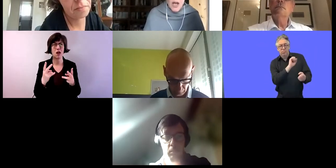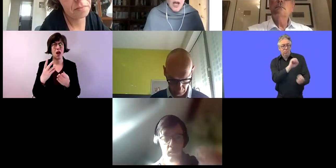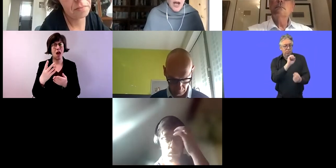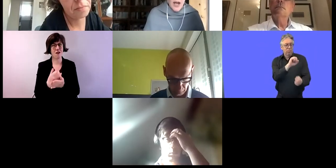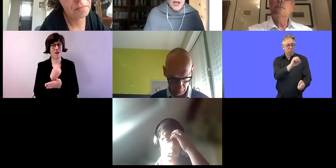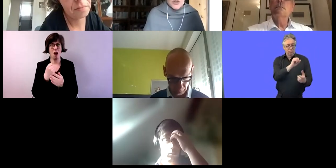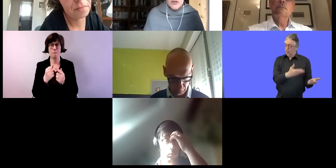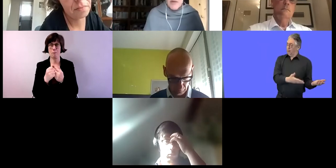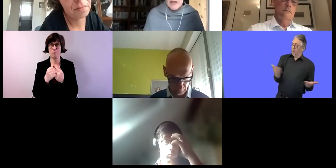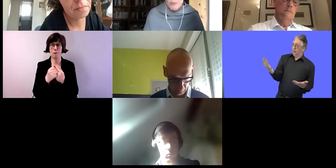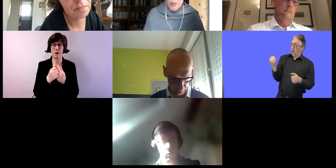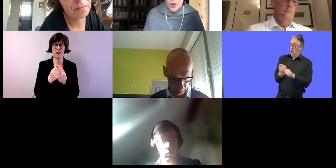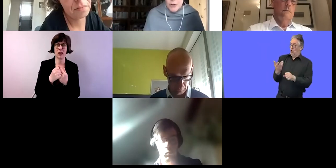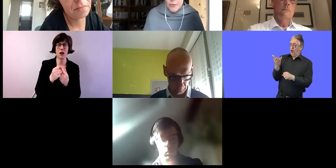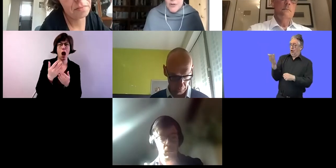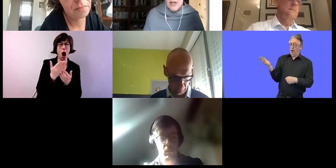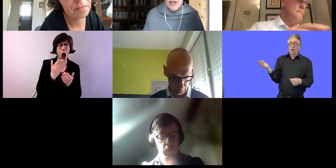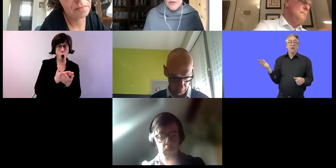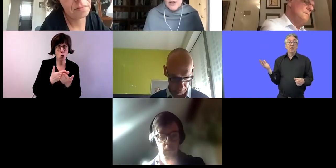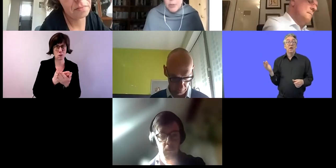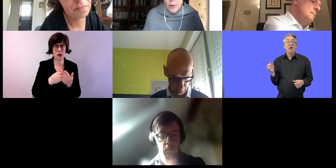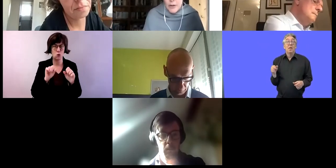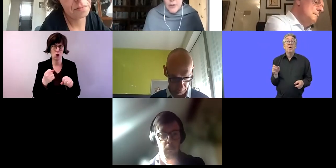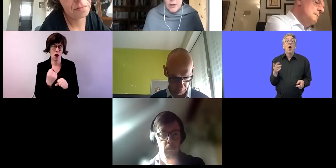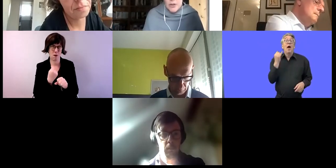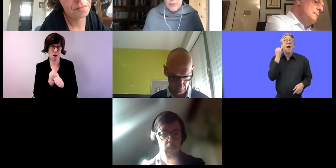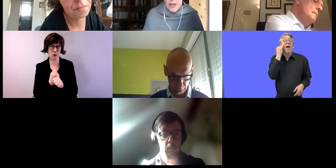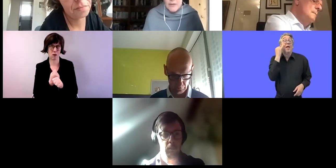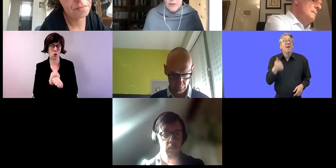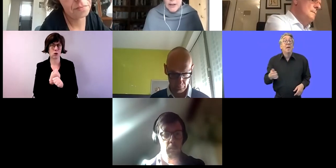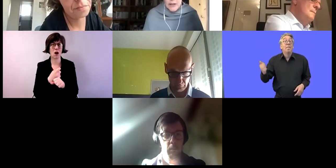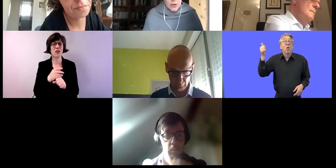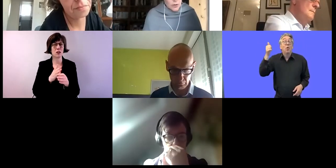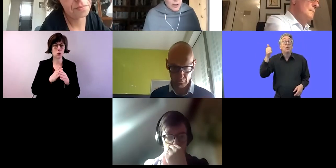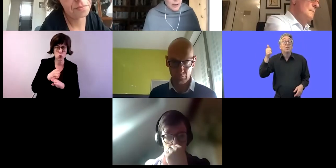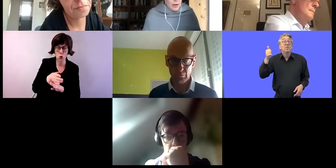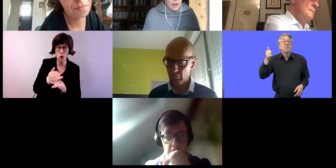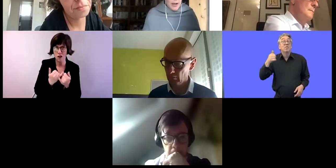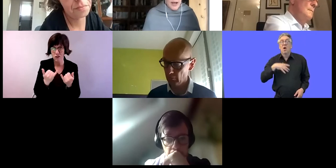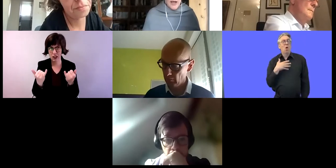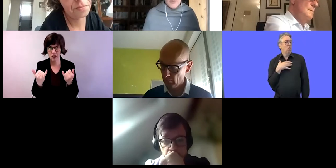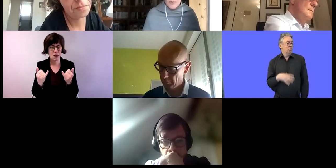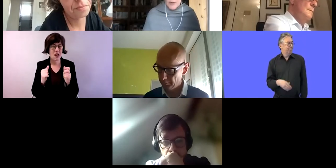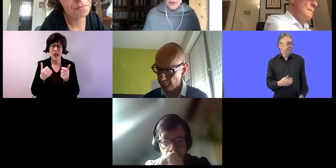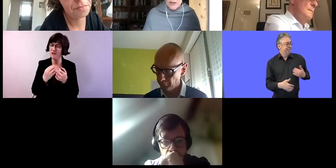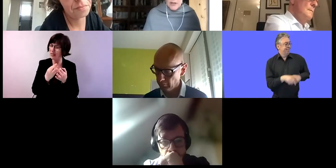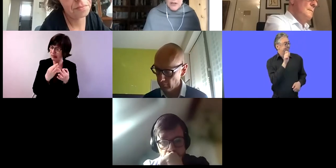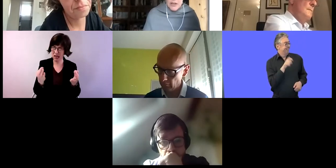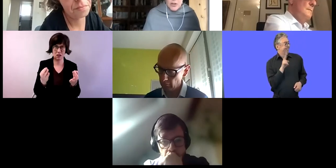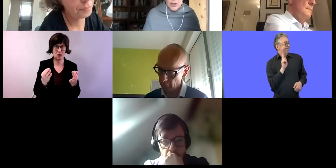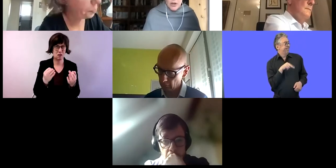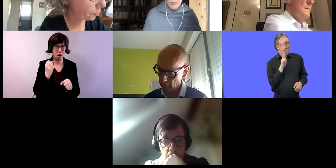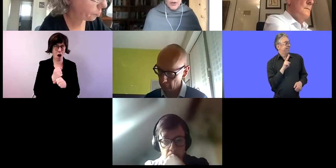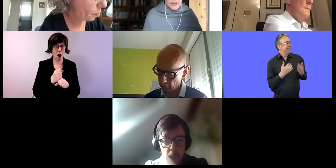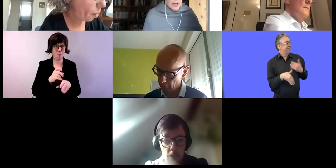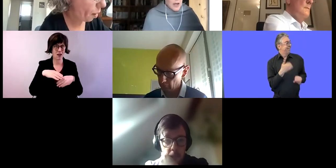die notwendigen Ausbildungen machen können und den Zugang bekommen. Das Ganze bringt nichts, wenn die Arbeitnehmerinnen und Arbeitnehmer